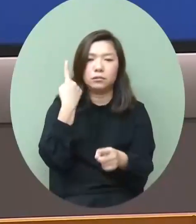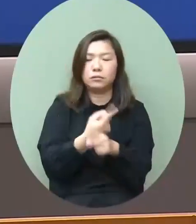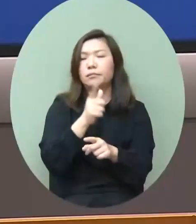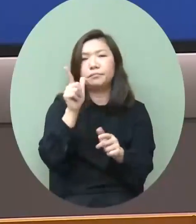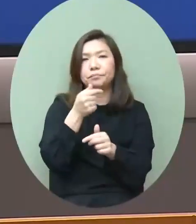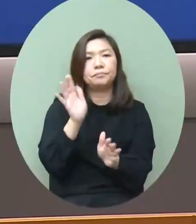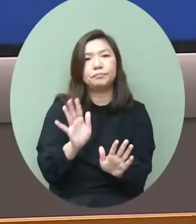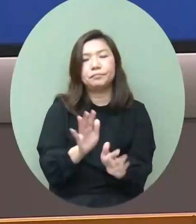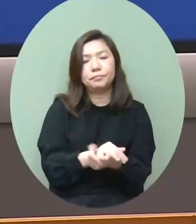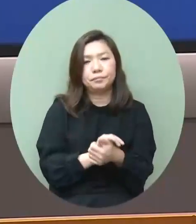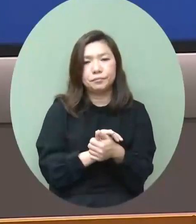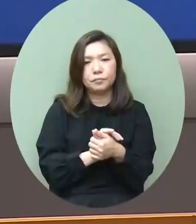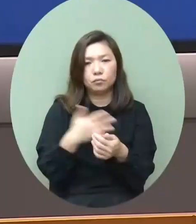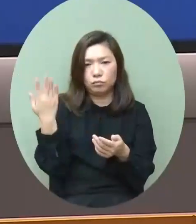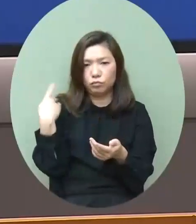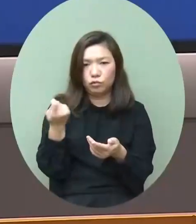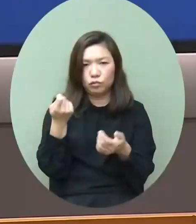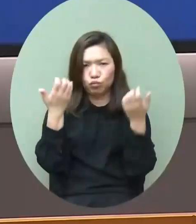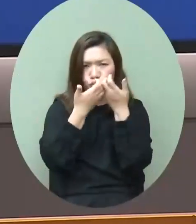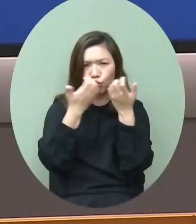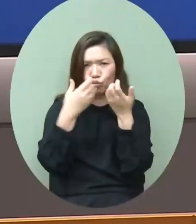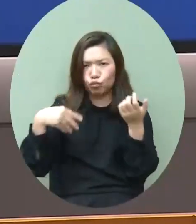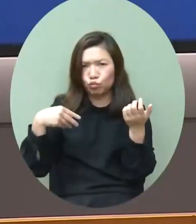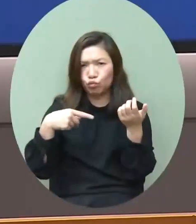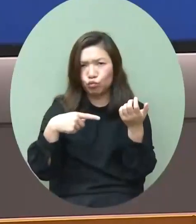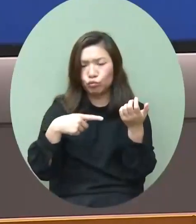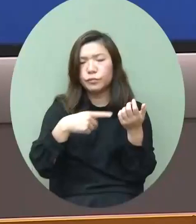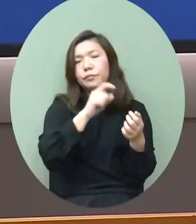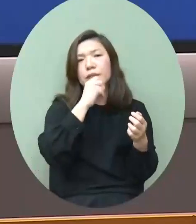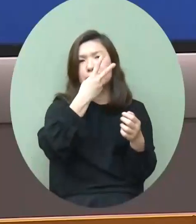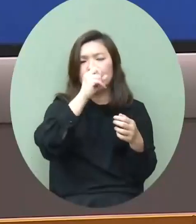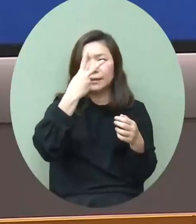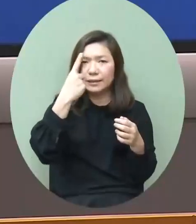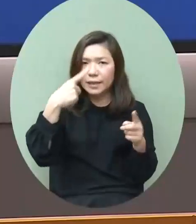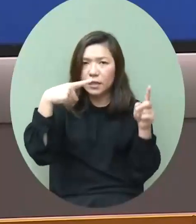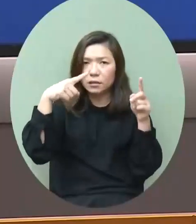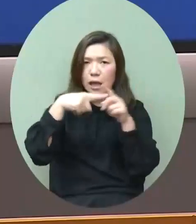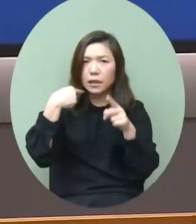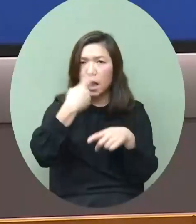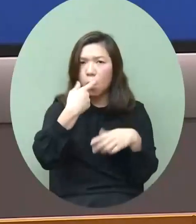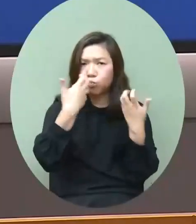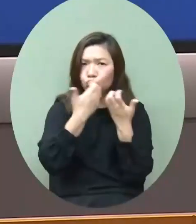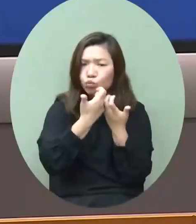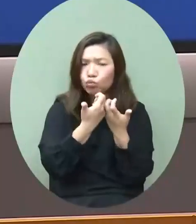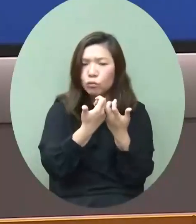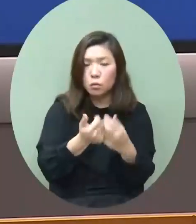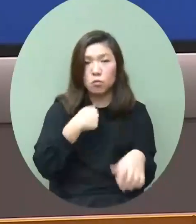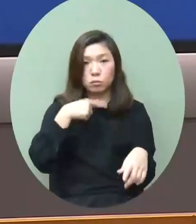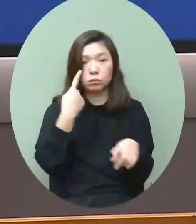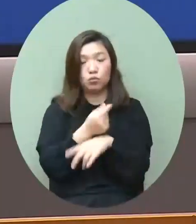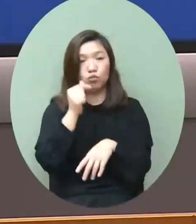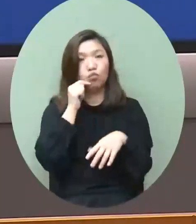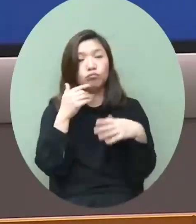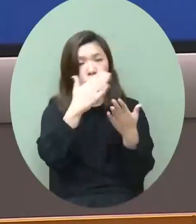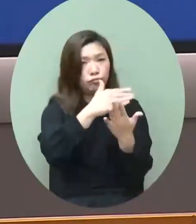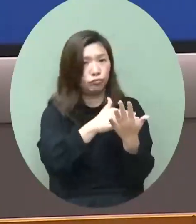確最近統計處公布2021年的人口普查的時候我親自看過那個新聞